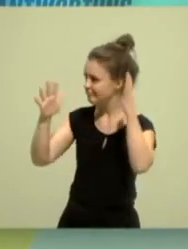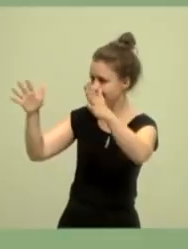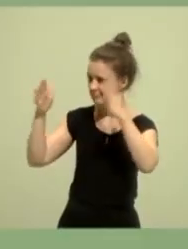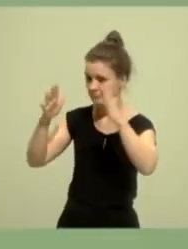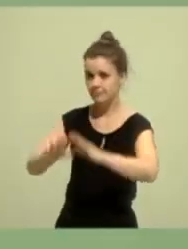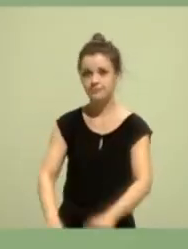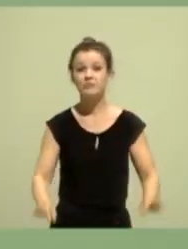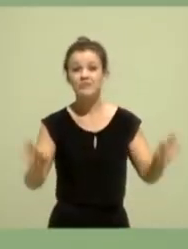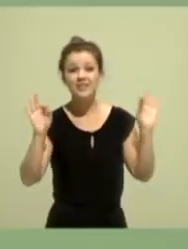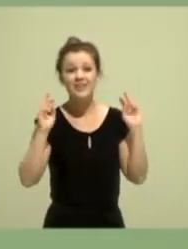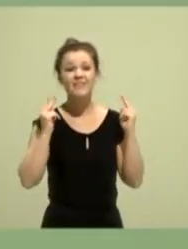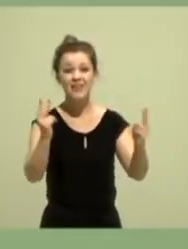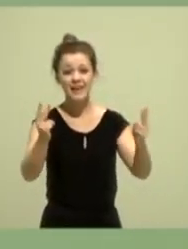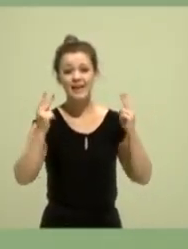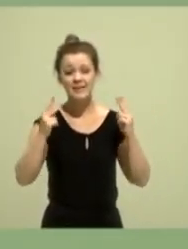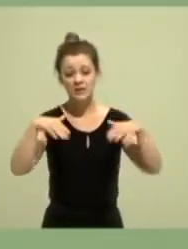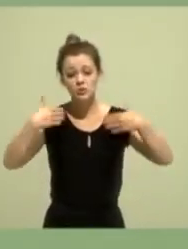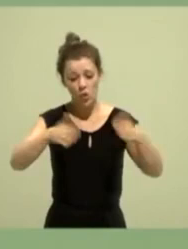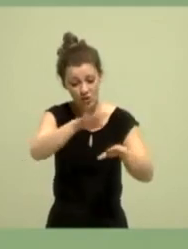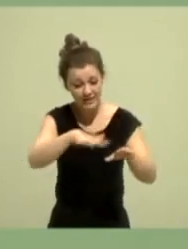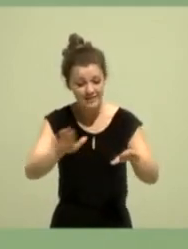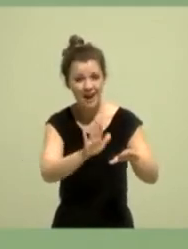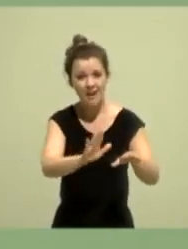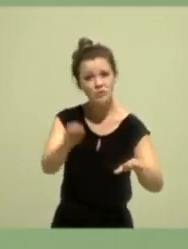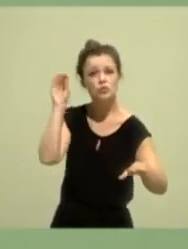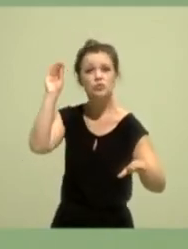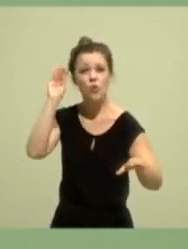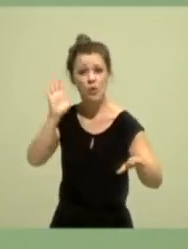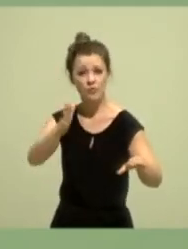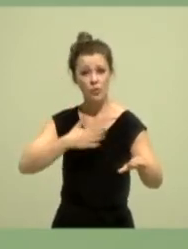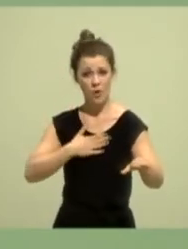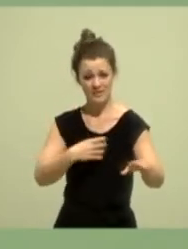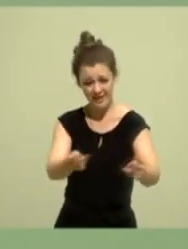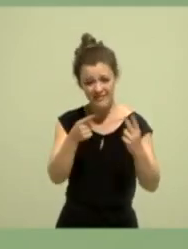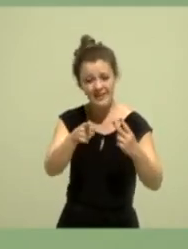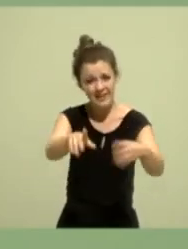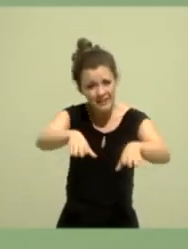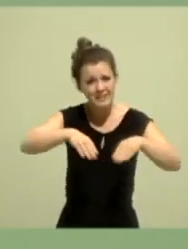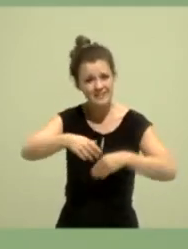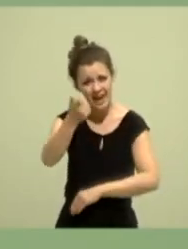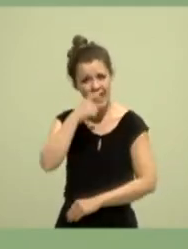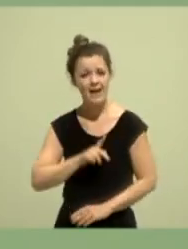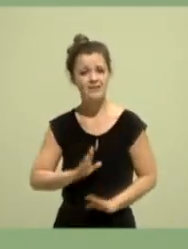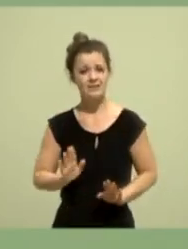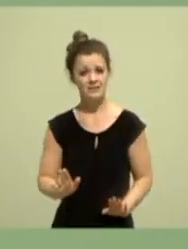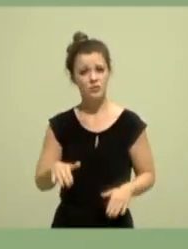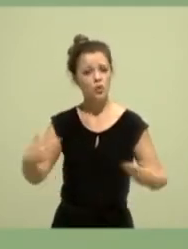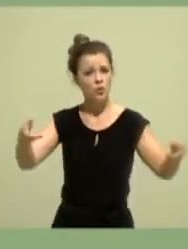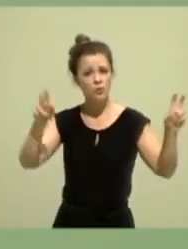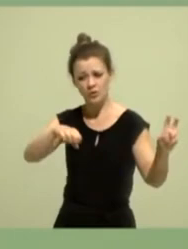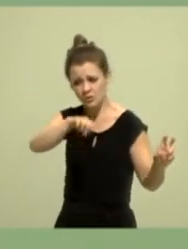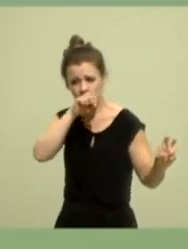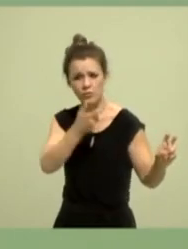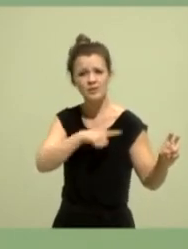Ernst nehmen, wem die Zukunft gehört, eins meiner Lieblingsplakate zur Kommunalwahl 2020. Ich mache mich stark für Kinder,